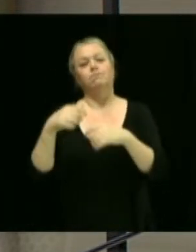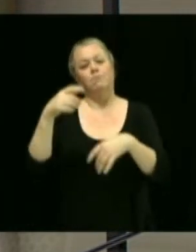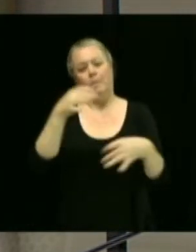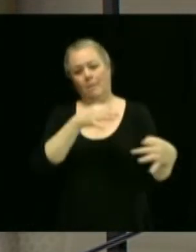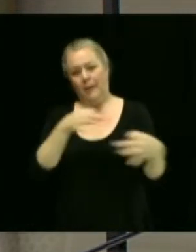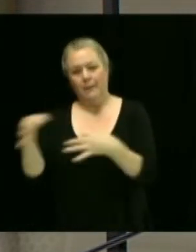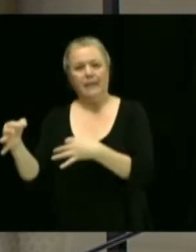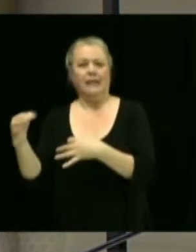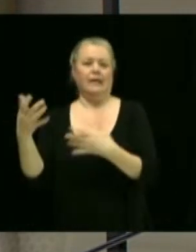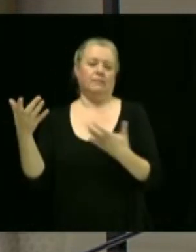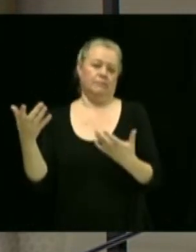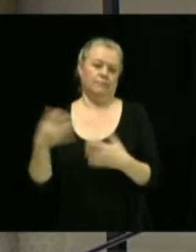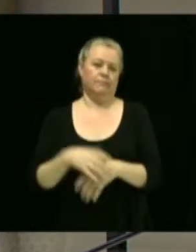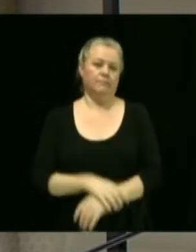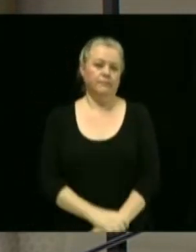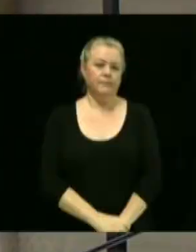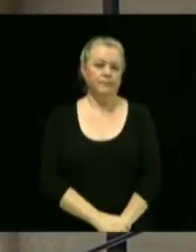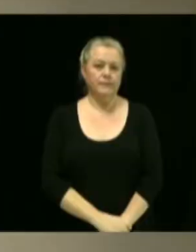régulier.